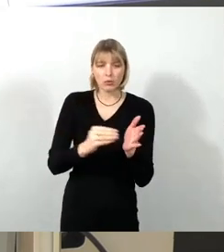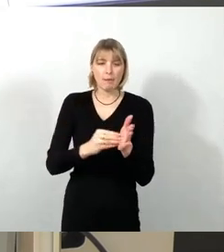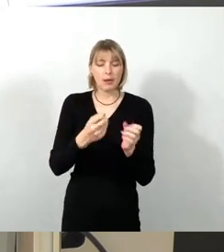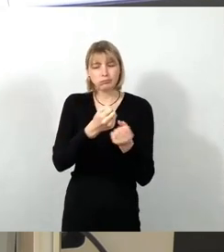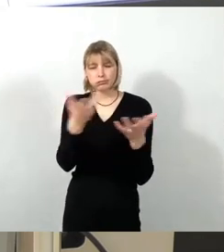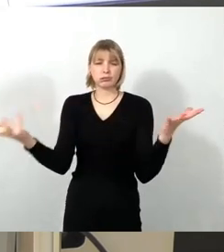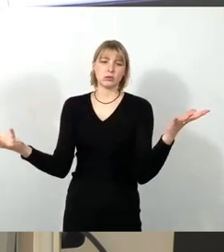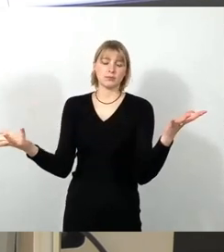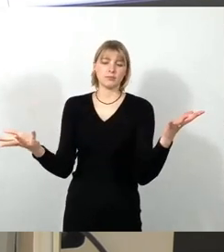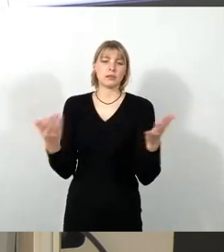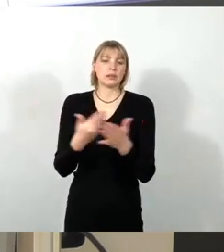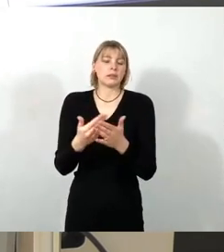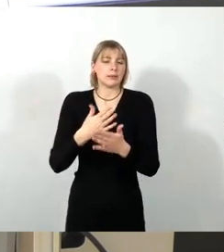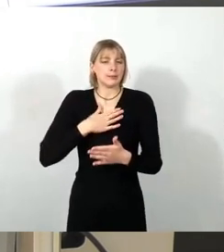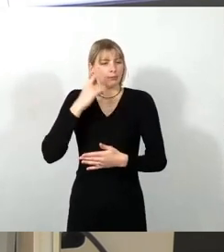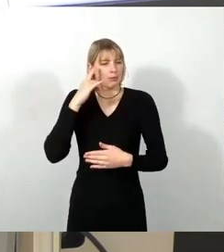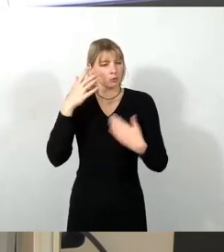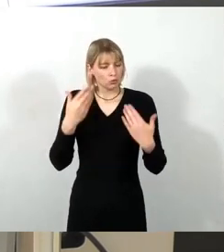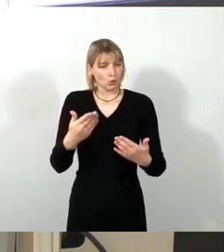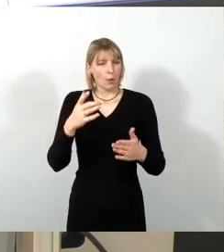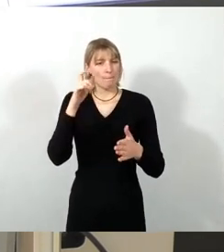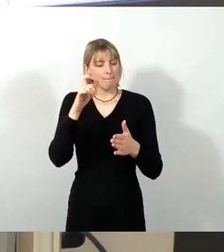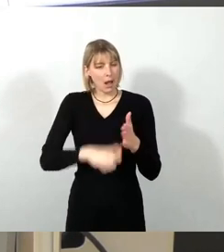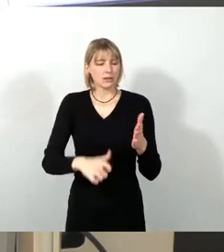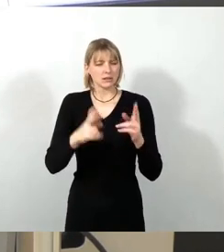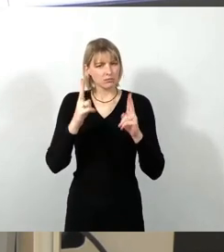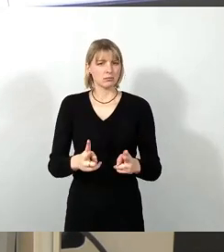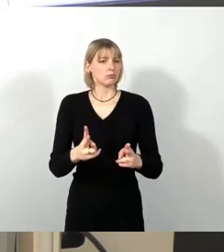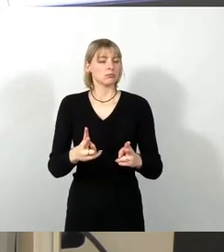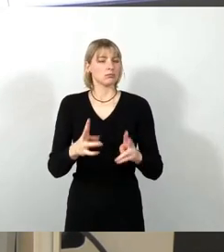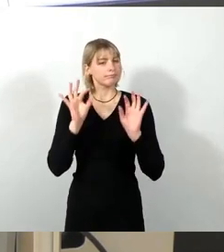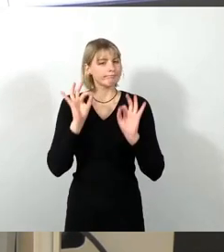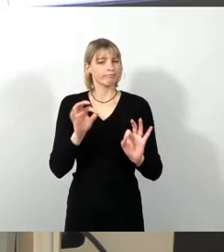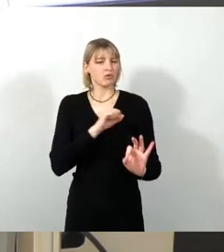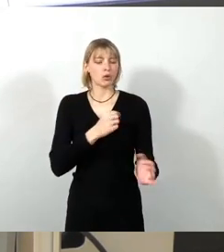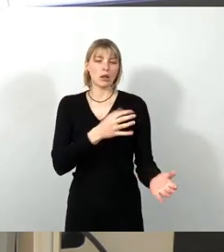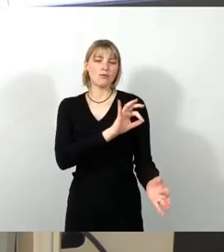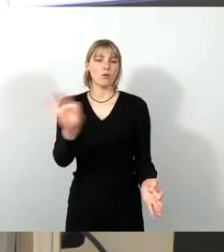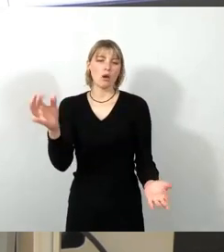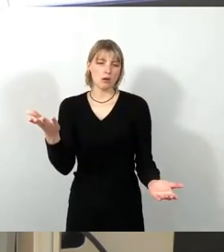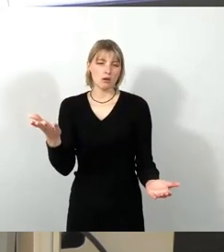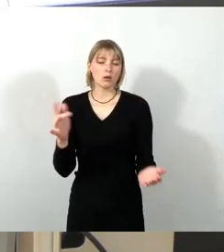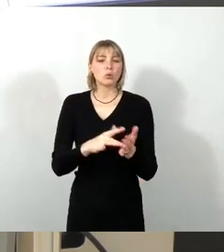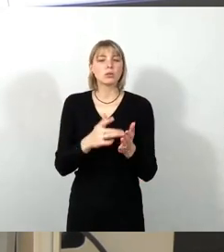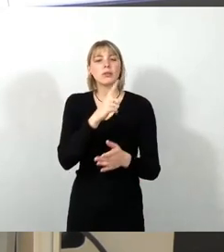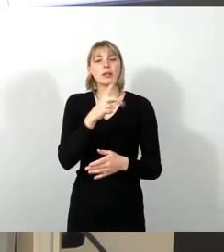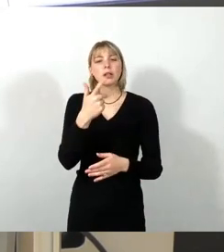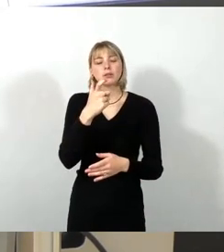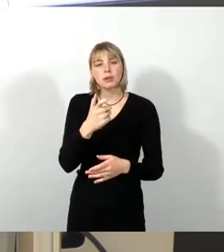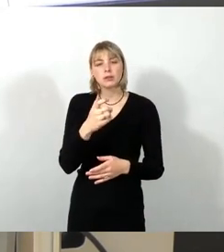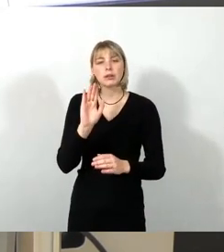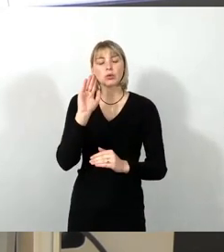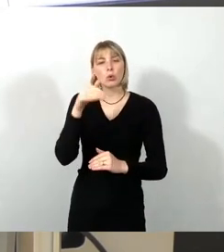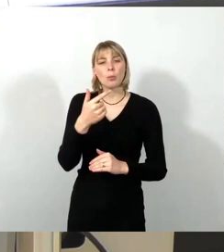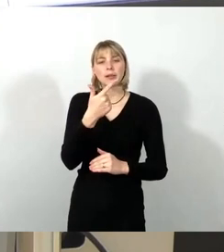erfüllt durchaus seinen Zweck. 2023 besaßen mehr als 27.000 Menschen einen